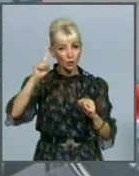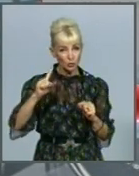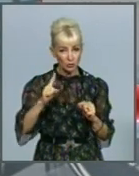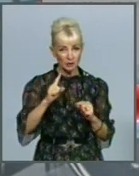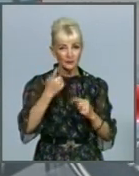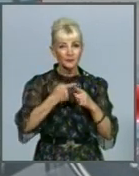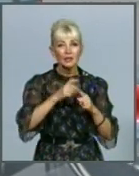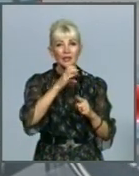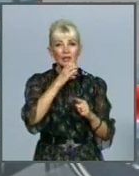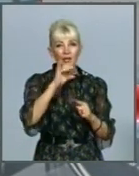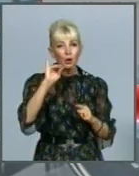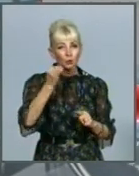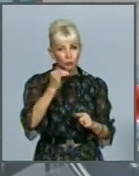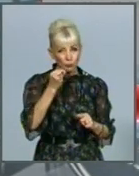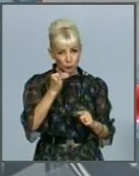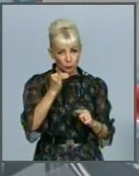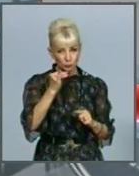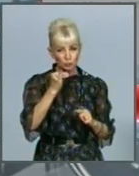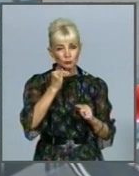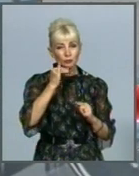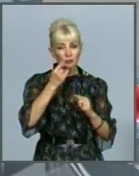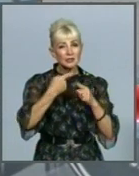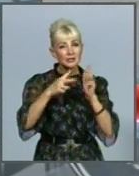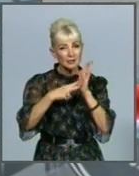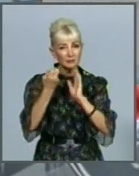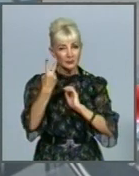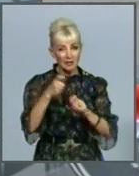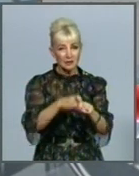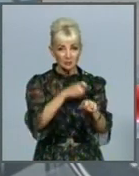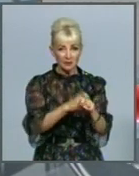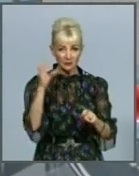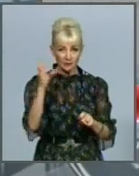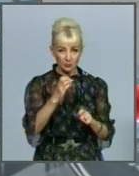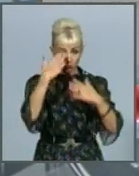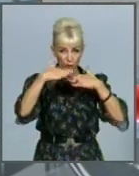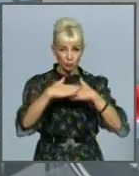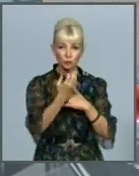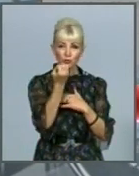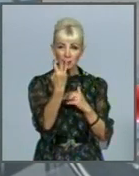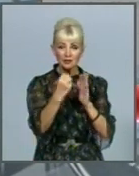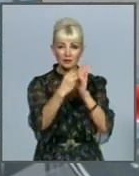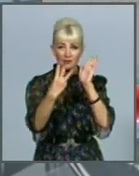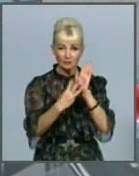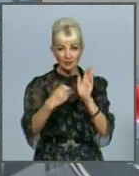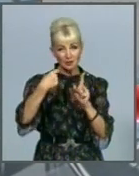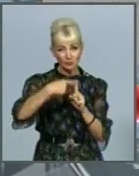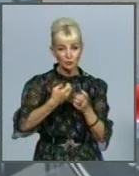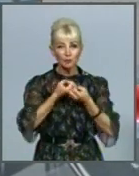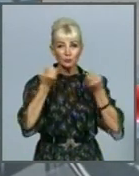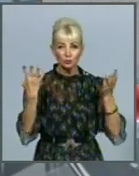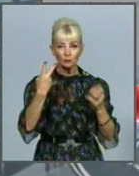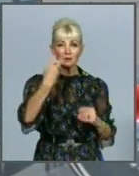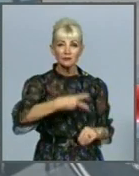північний 7-12 метрів за секунду. Температура повітря. Вночі 13-18 градусів тепла. Вдень плюс